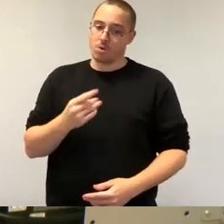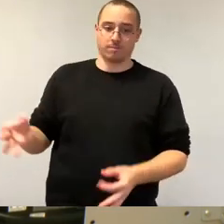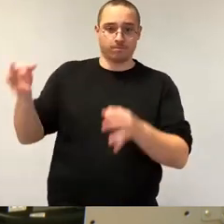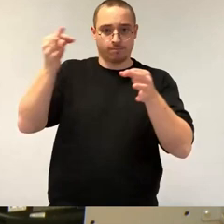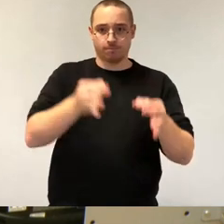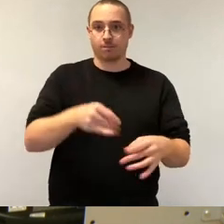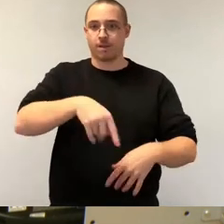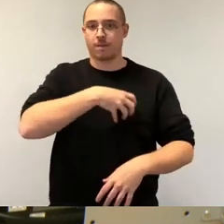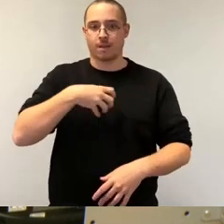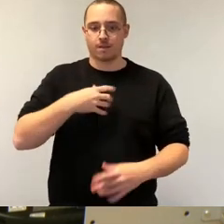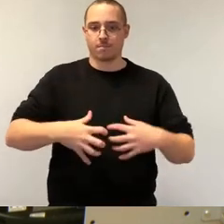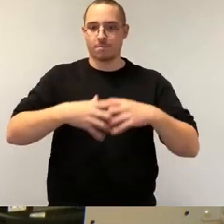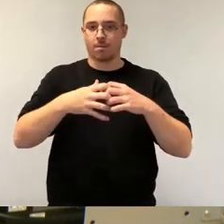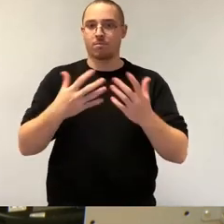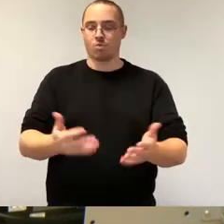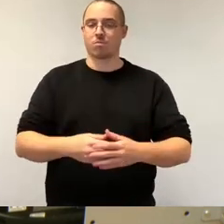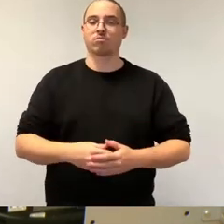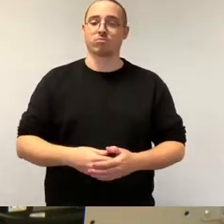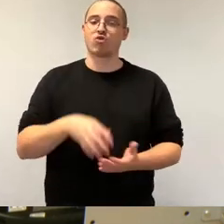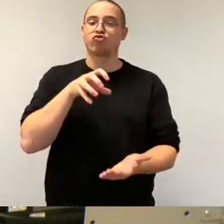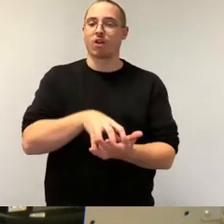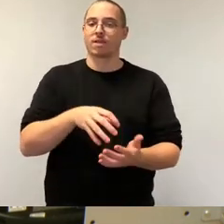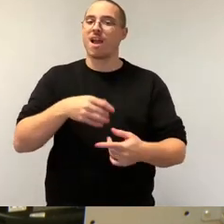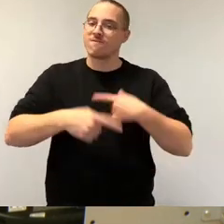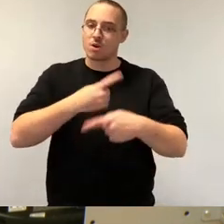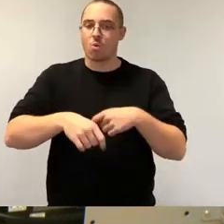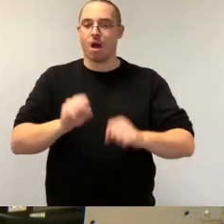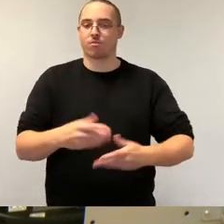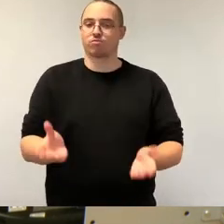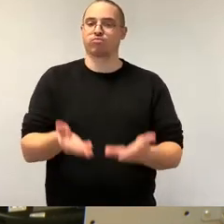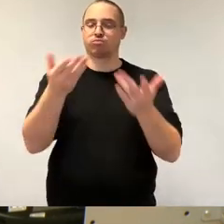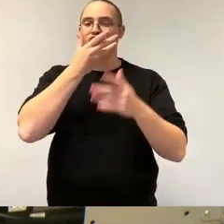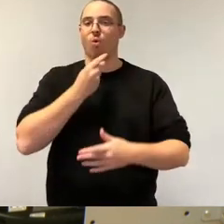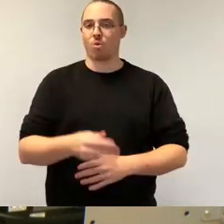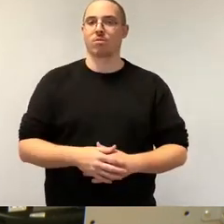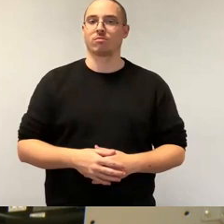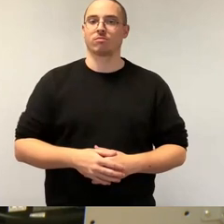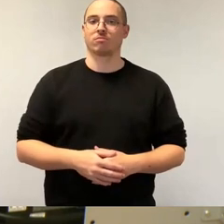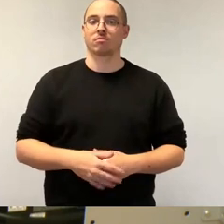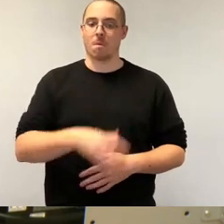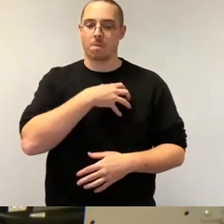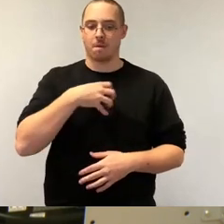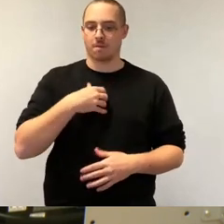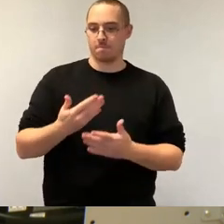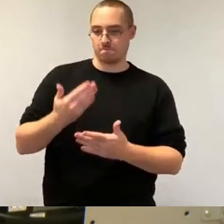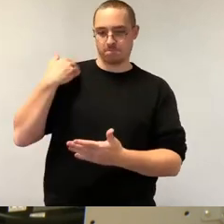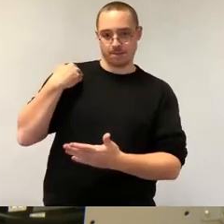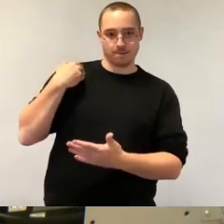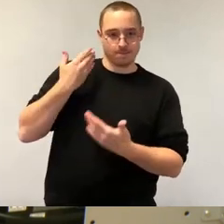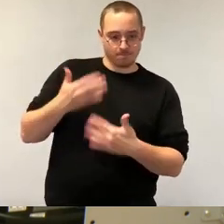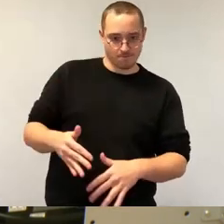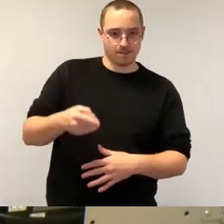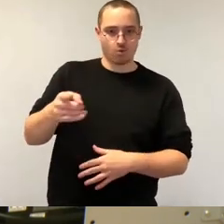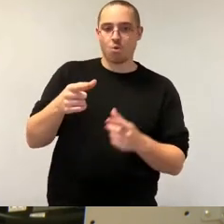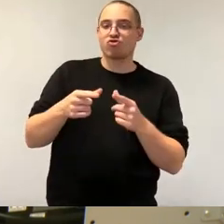Dresden entwickelt sich mit dieser Ansiedlung vom König zum unangefochtenen Kaiser der Chip-Herstellung in Europa und